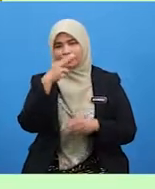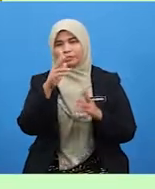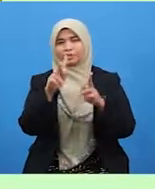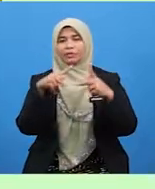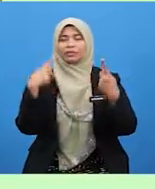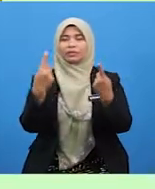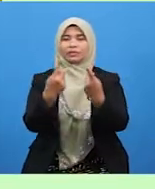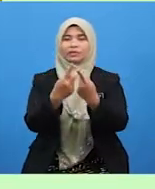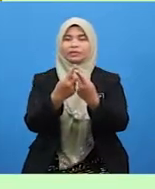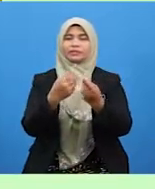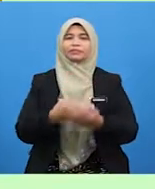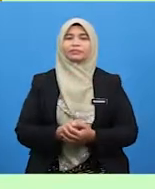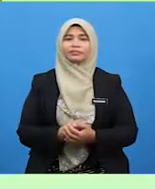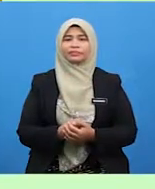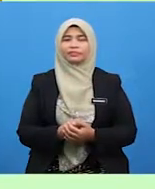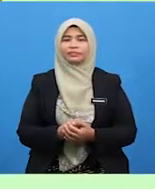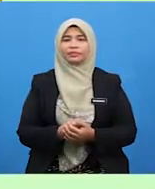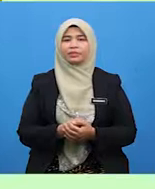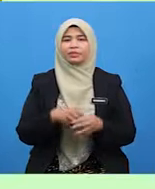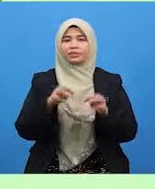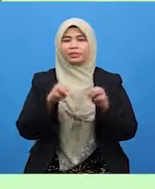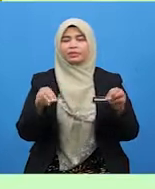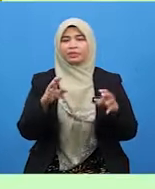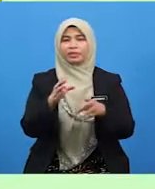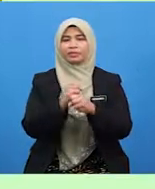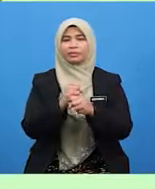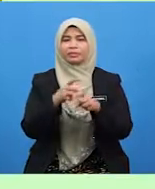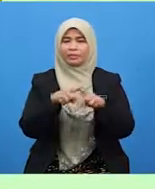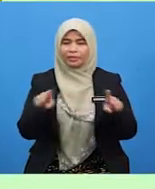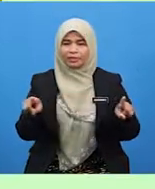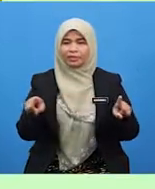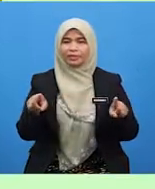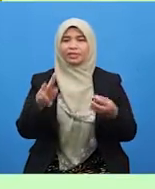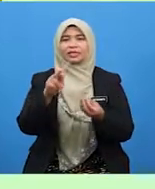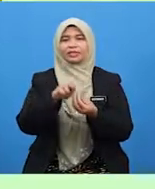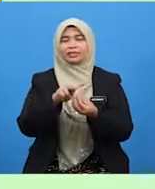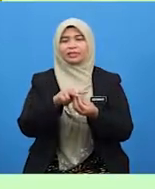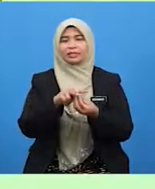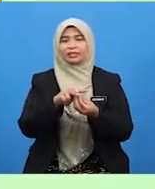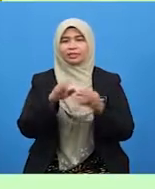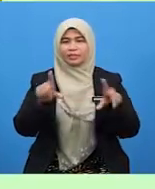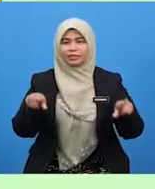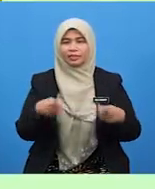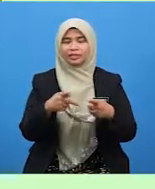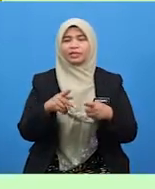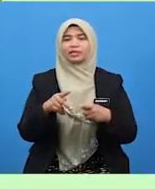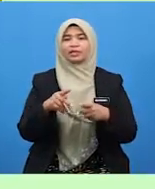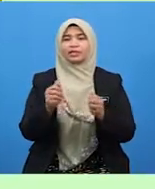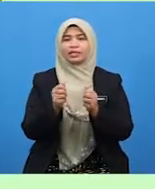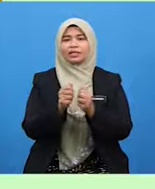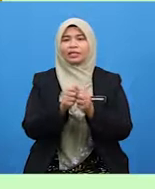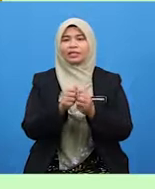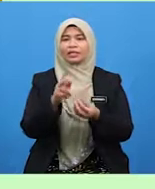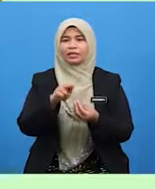Seterusnya Murid-murid dapat Membandingkan Kesan melaksanakan